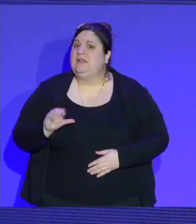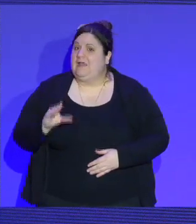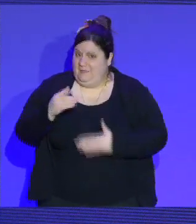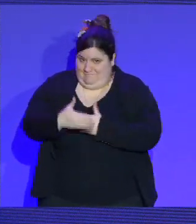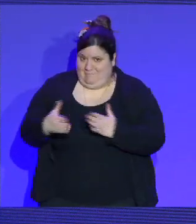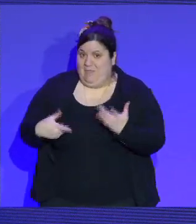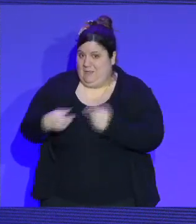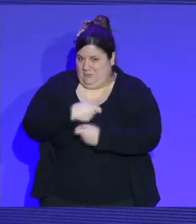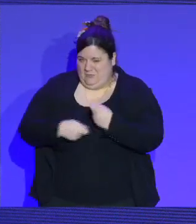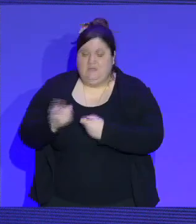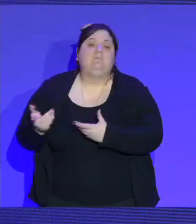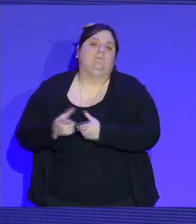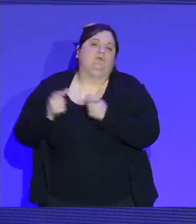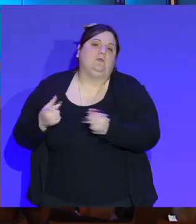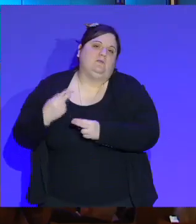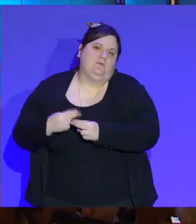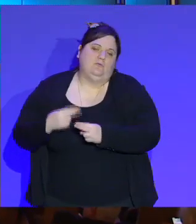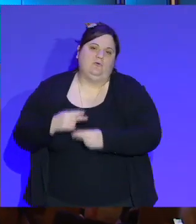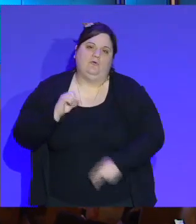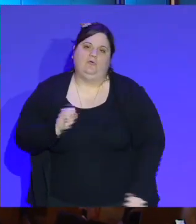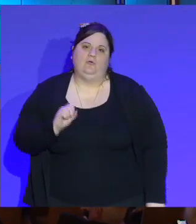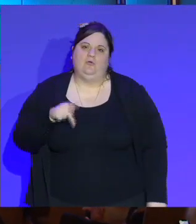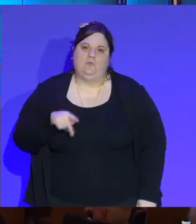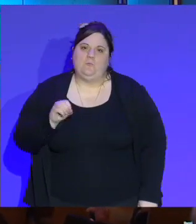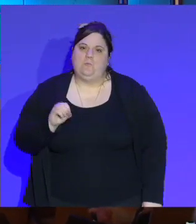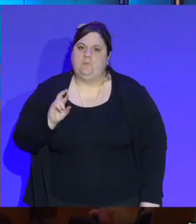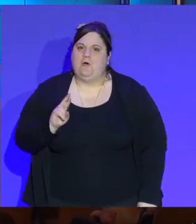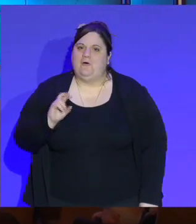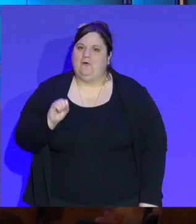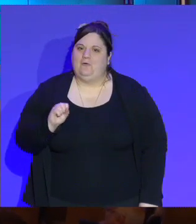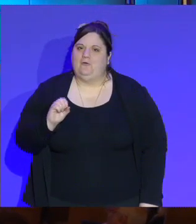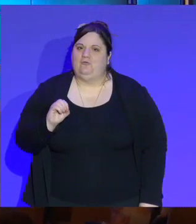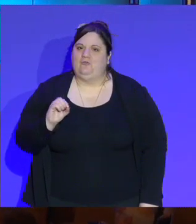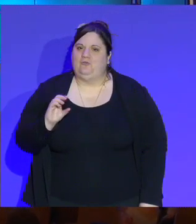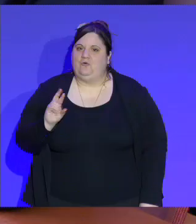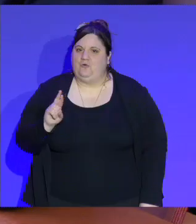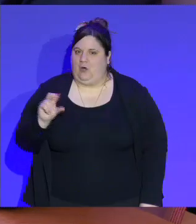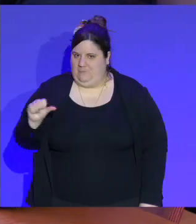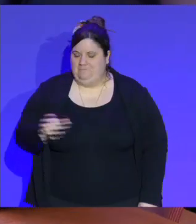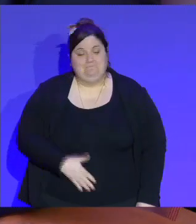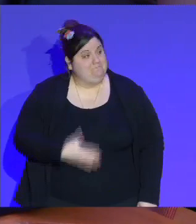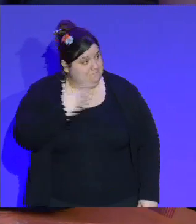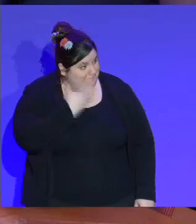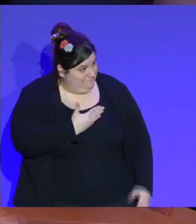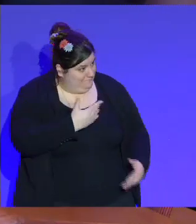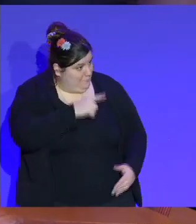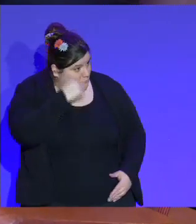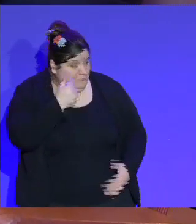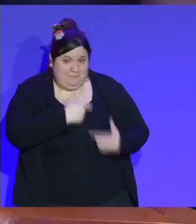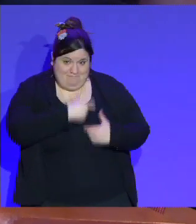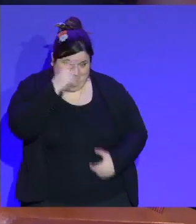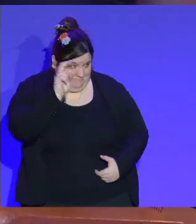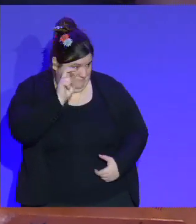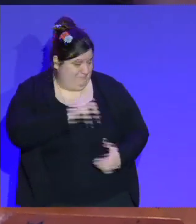SportsAura. Oui, bonjour, monsieur Jadot et merci beaucoup pour votre présence ce matin. Alors, Olivier Dulac, je